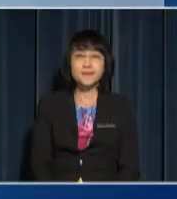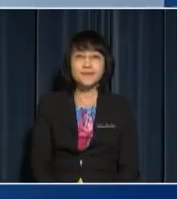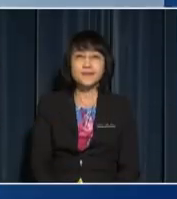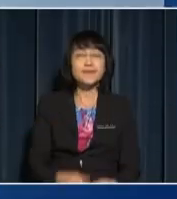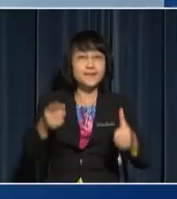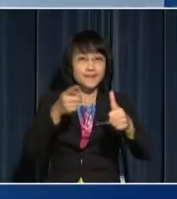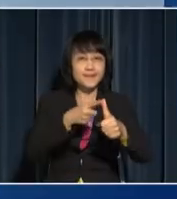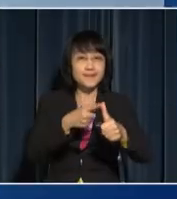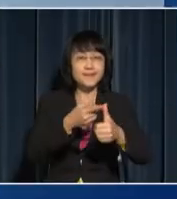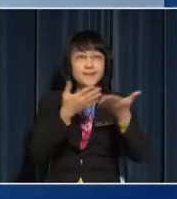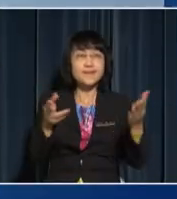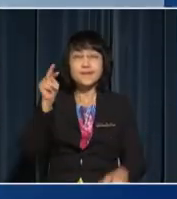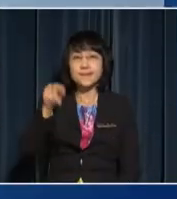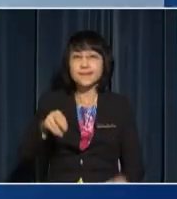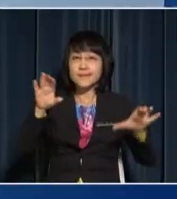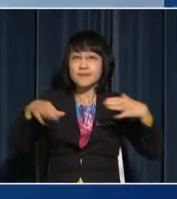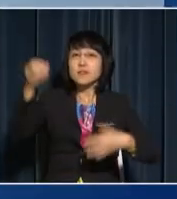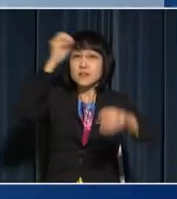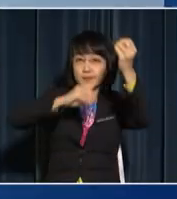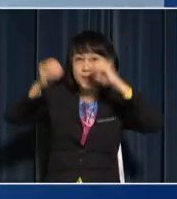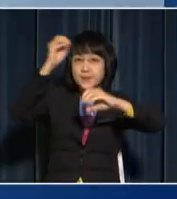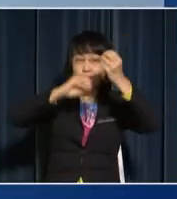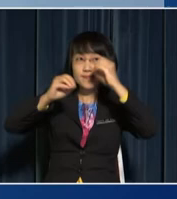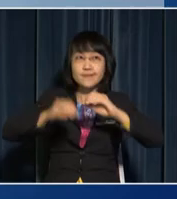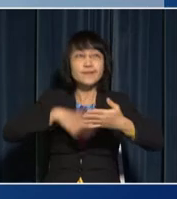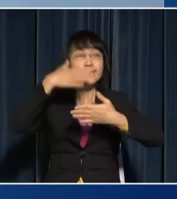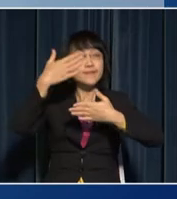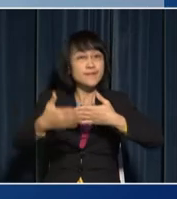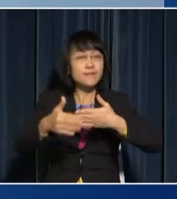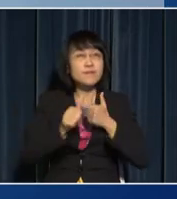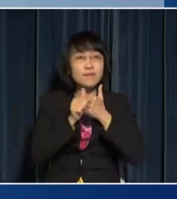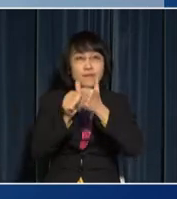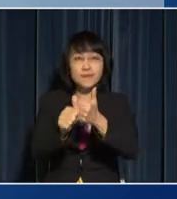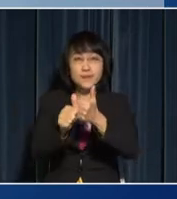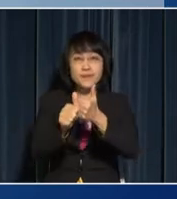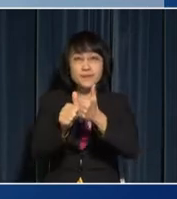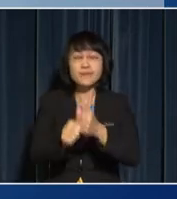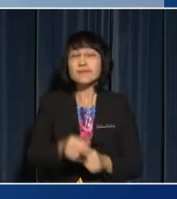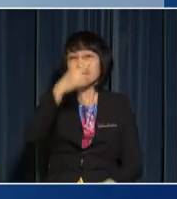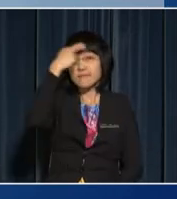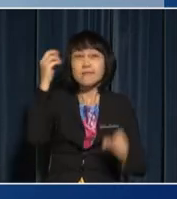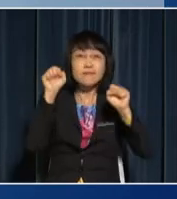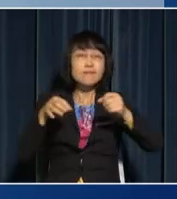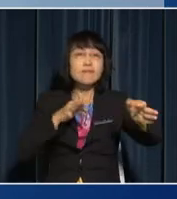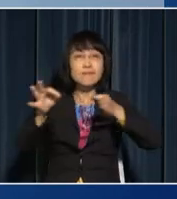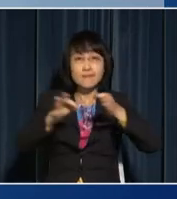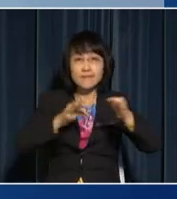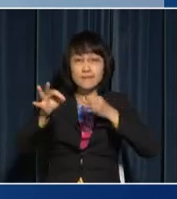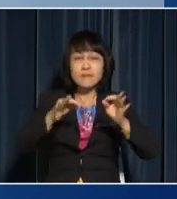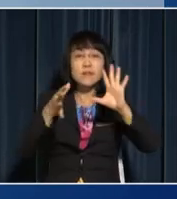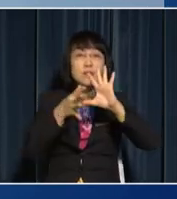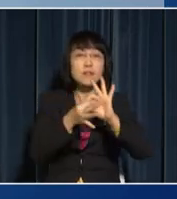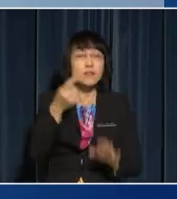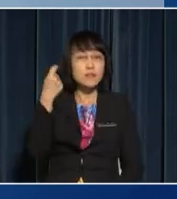First, you need to make an observation Next, this is followed by a reasonable